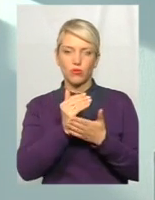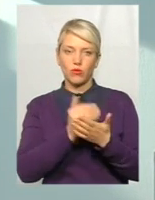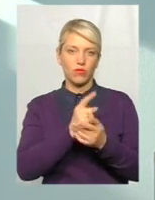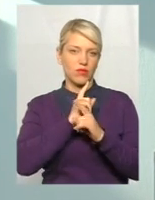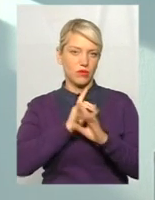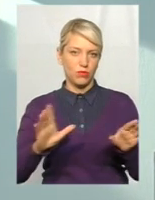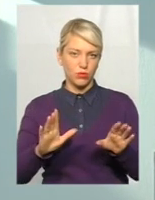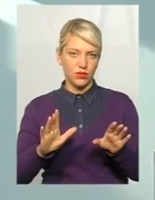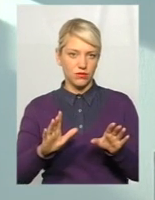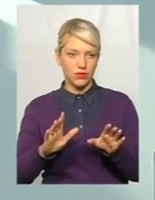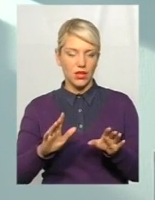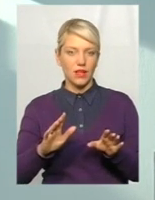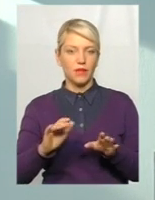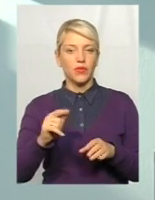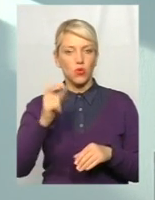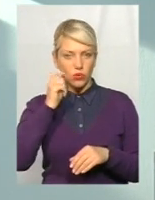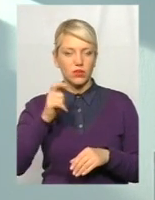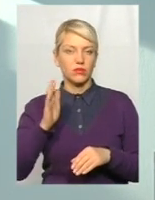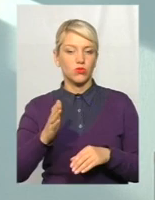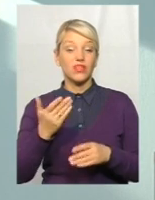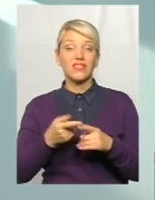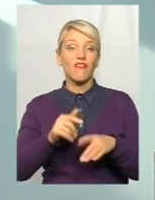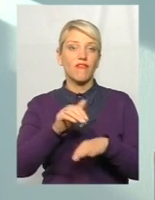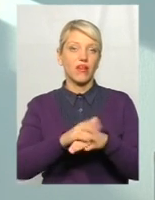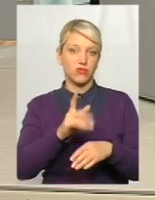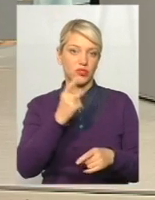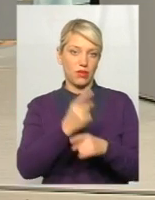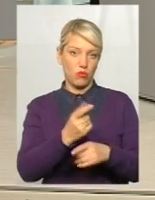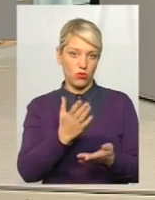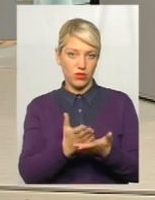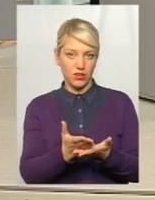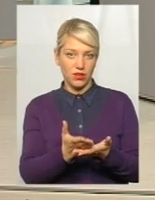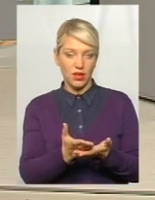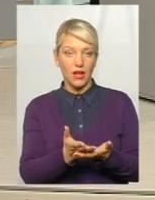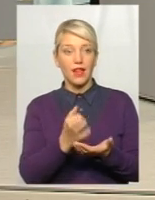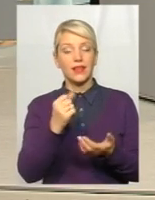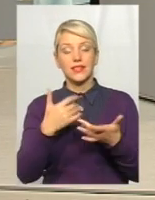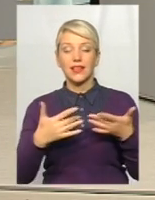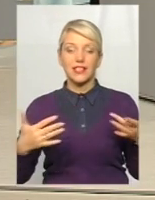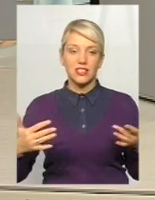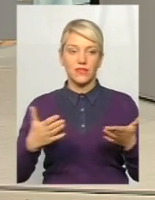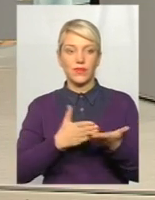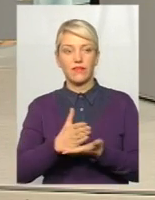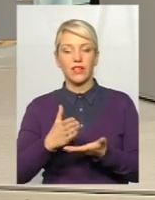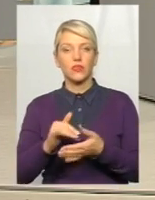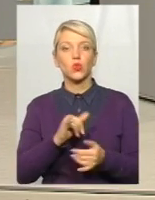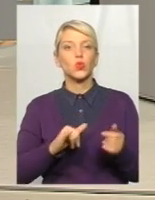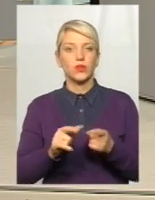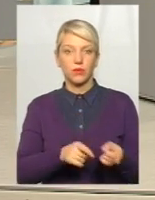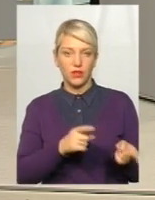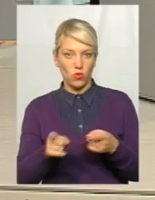повернута. І є факт, це заборона, в цього треба відходити. Є різні варіанти від нічого переходити.